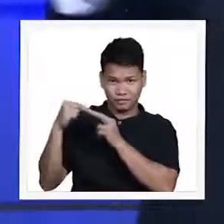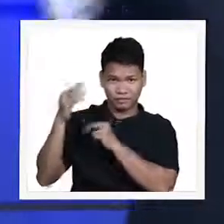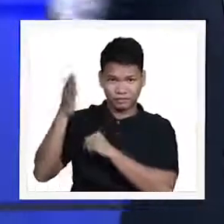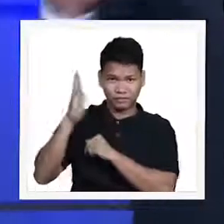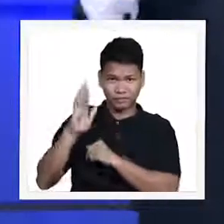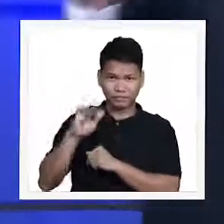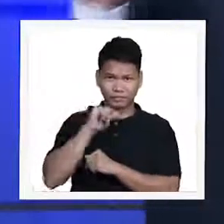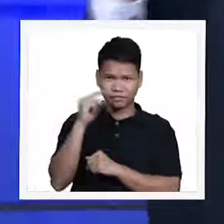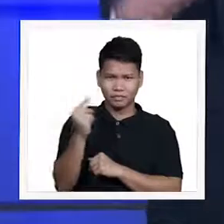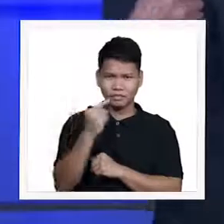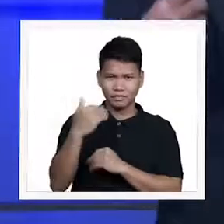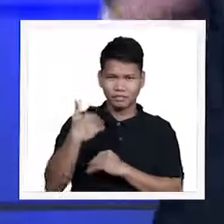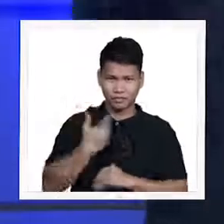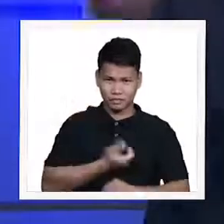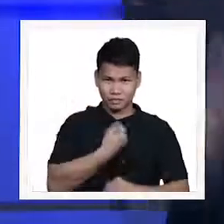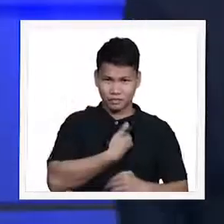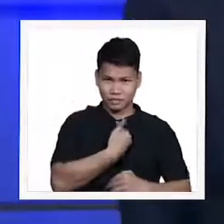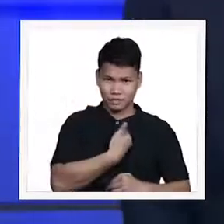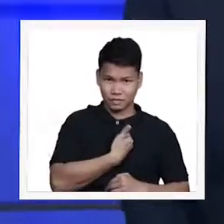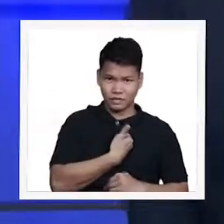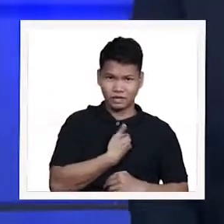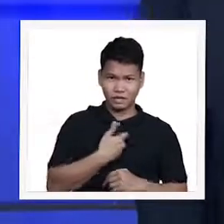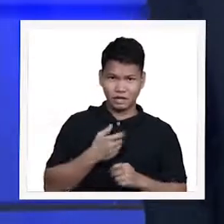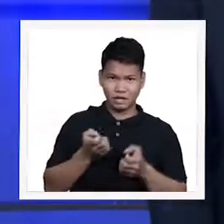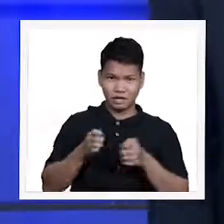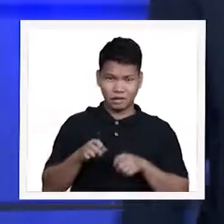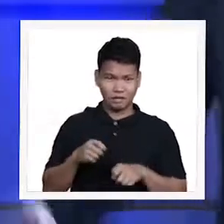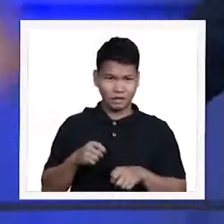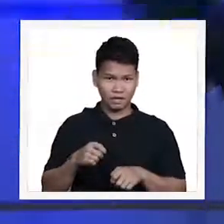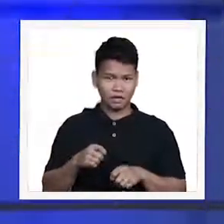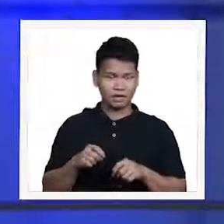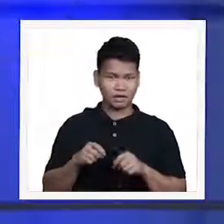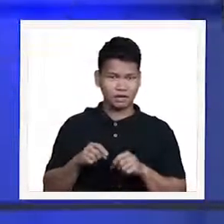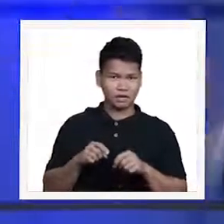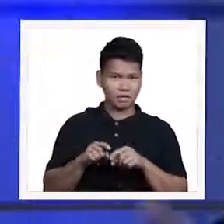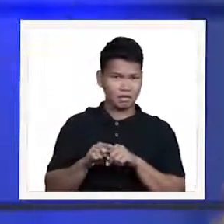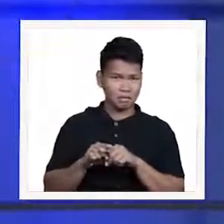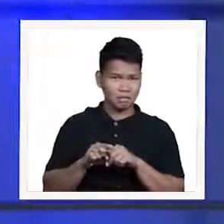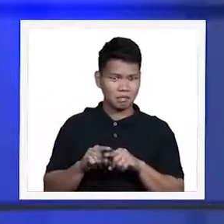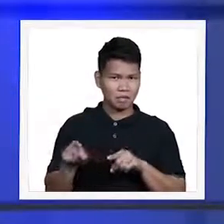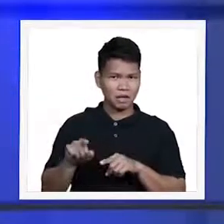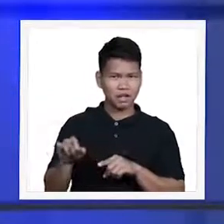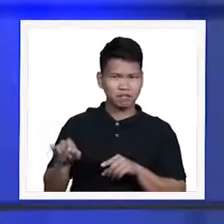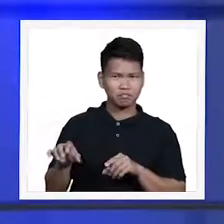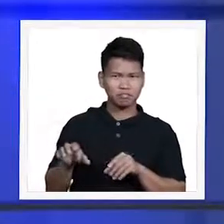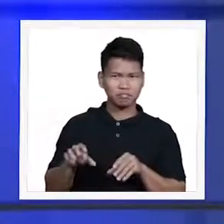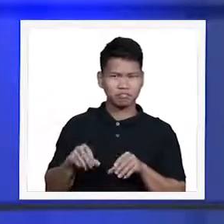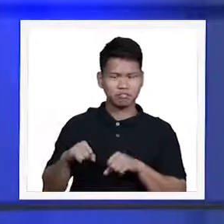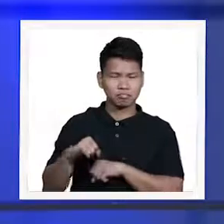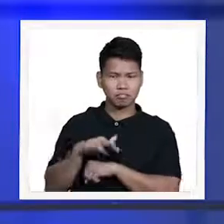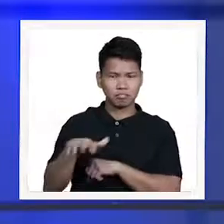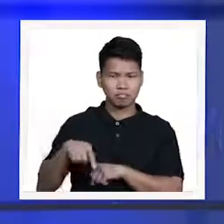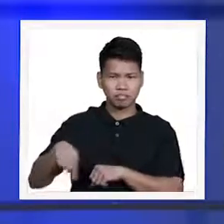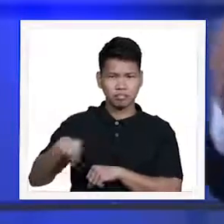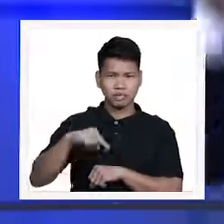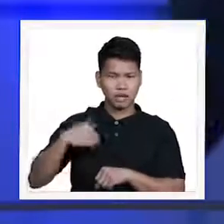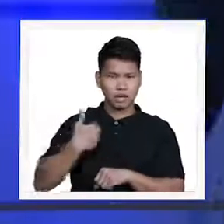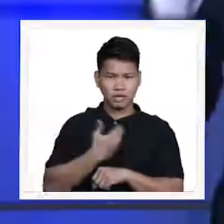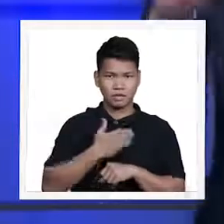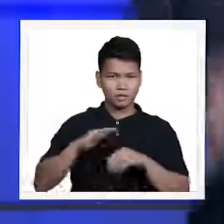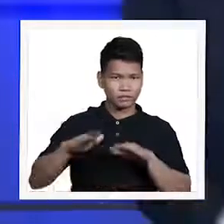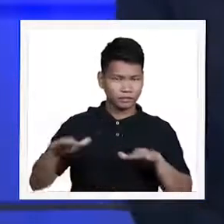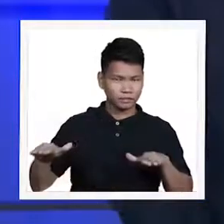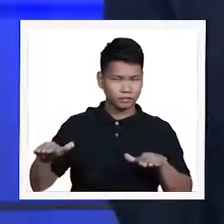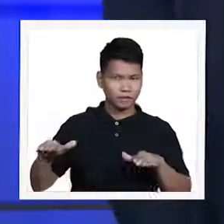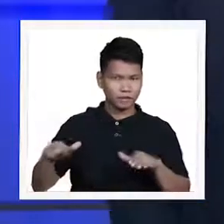hindi lamang po sa ating sarili nagkakaroon ng epekto, kahit sa ating mga anak, there is